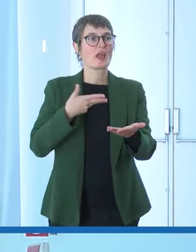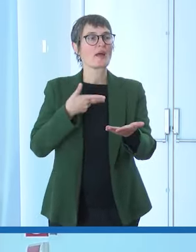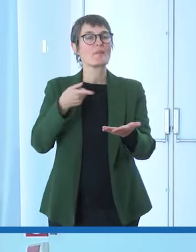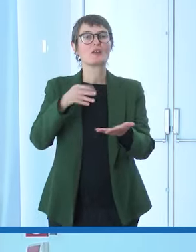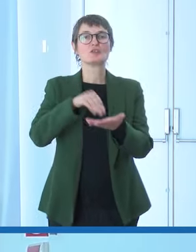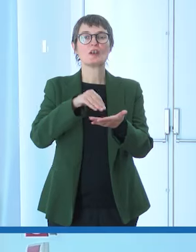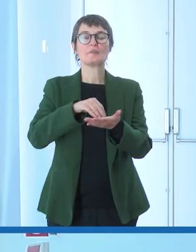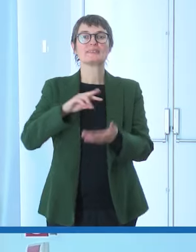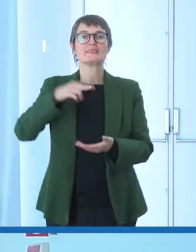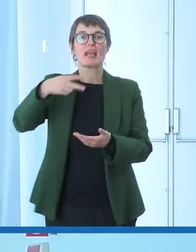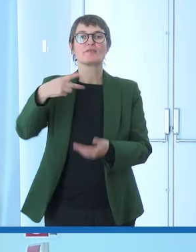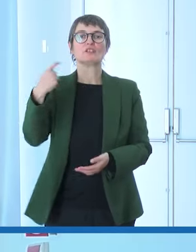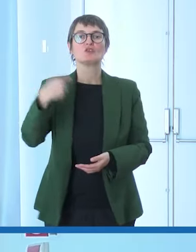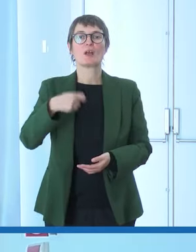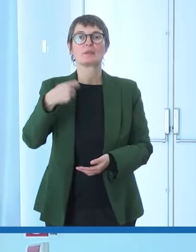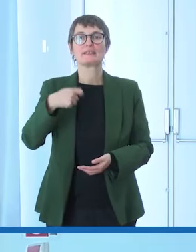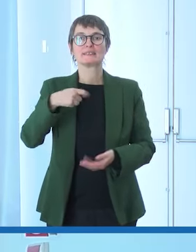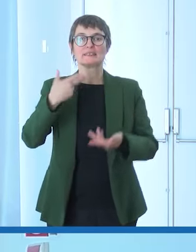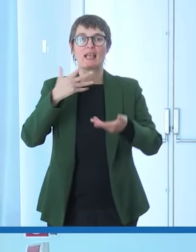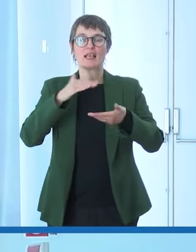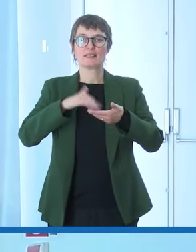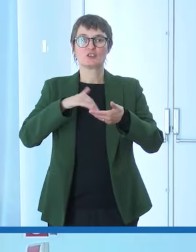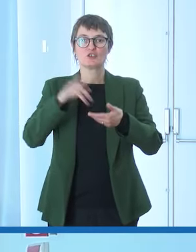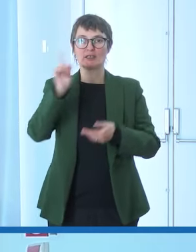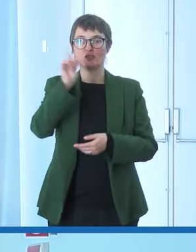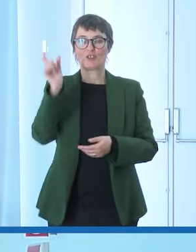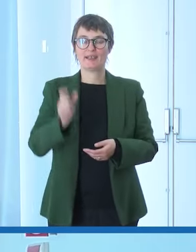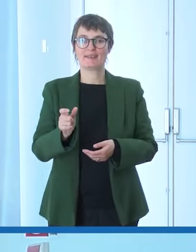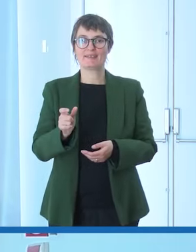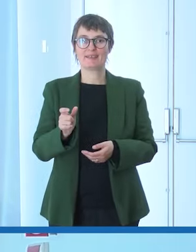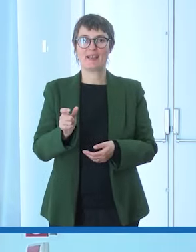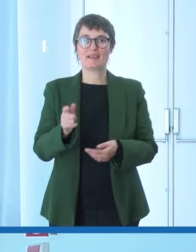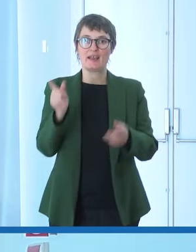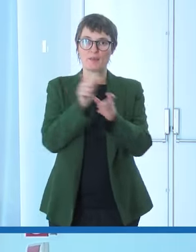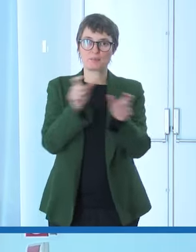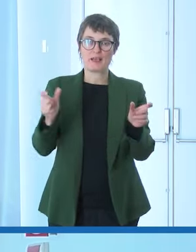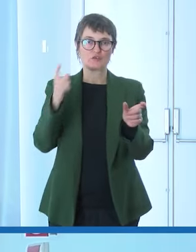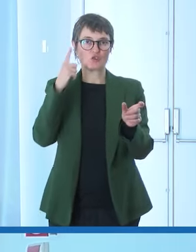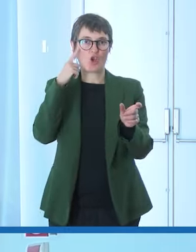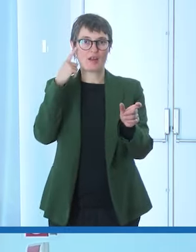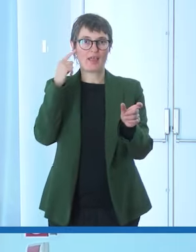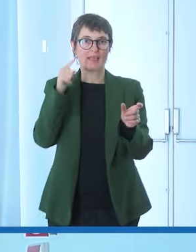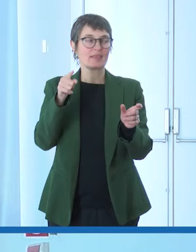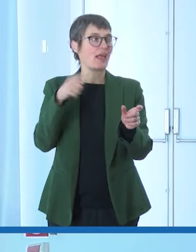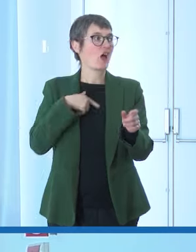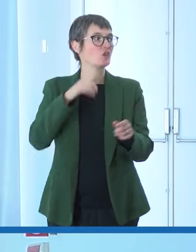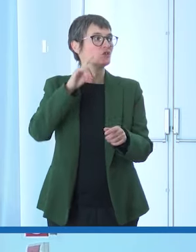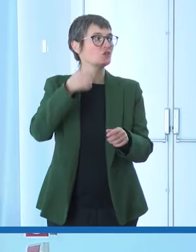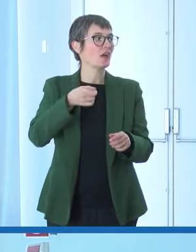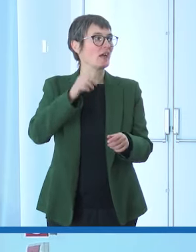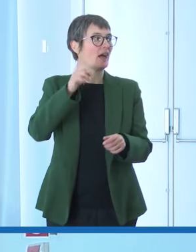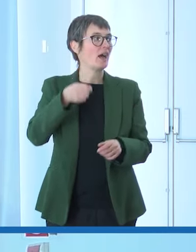presidente dell'associazione italiana persone down Giancarlo Giambarresi